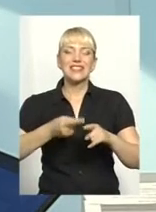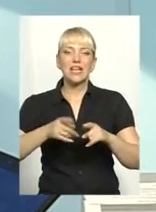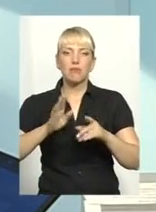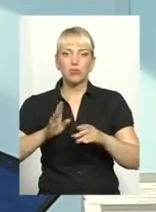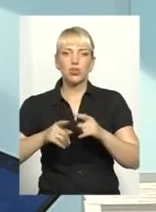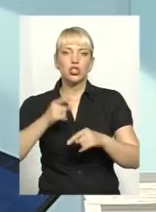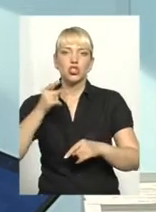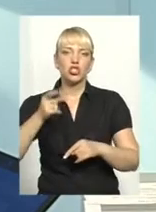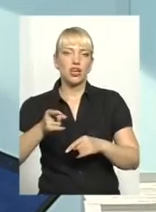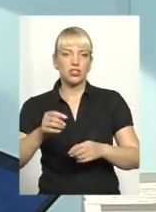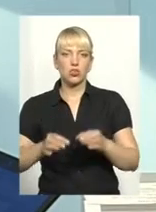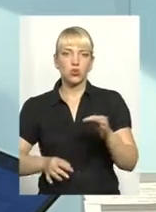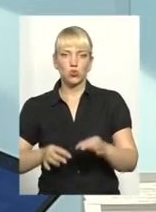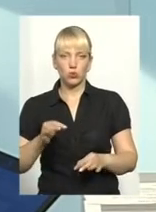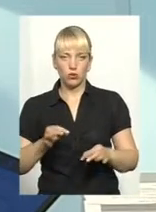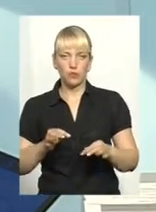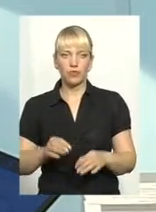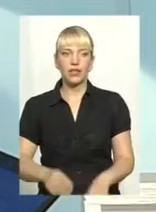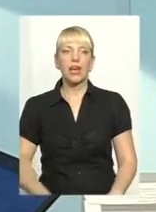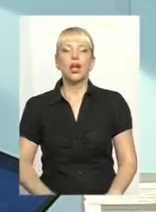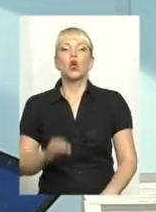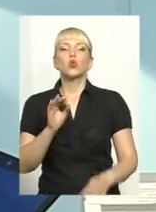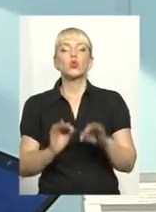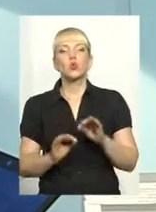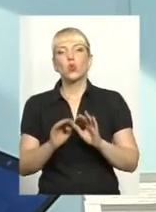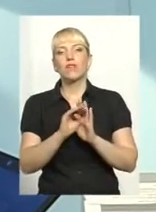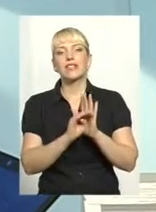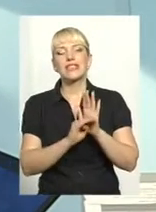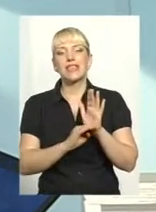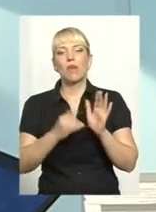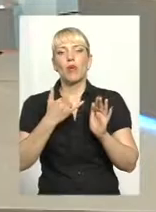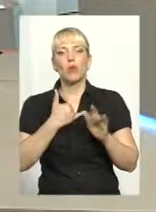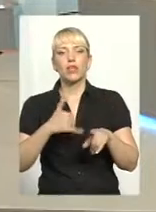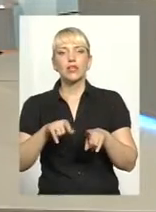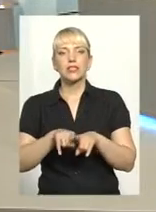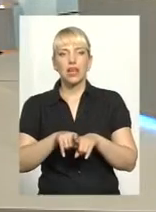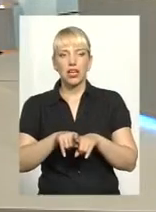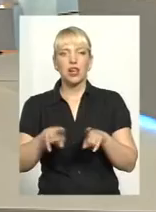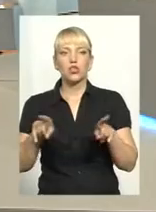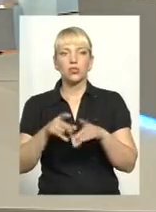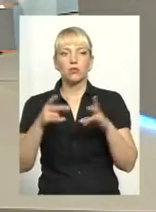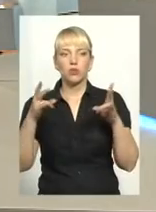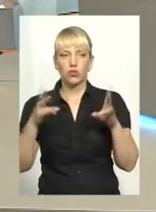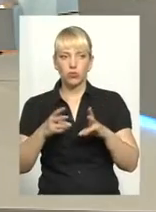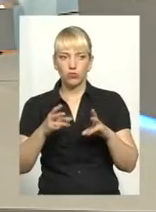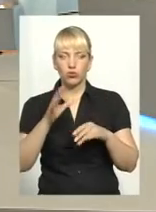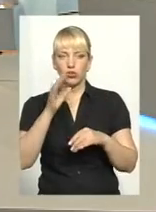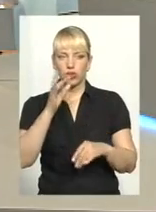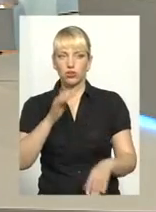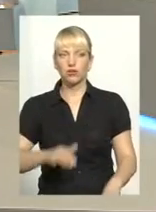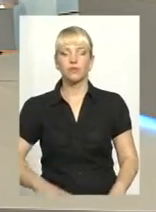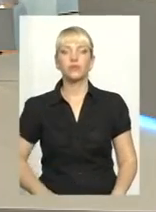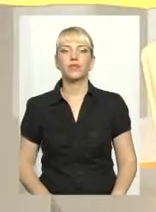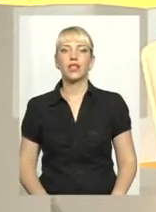через суд. І судова система в нас таким чином побудована, що теж потребує певного часу. І судова